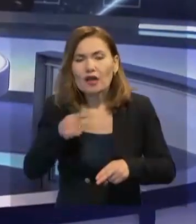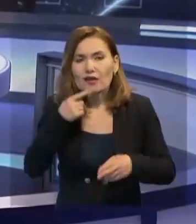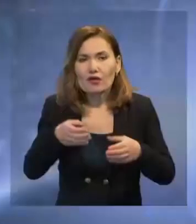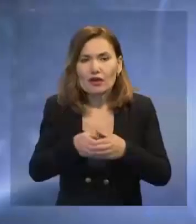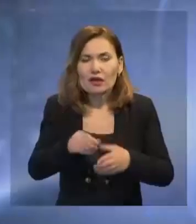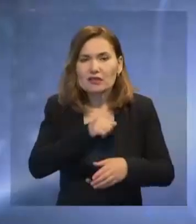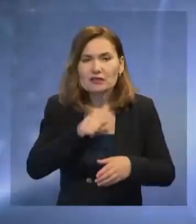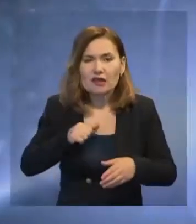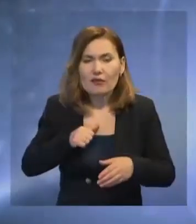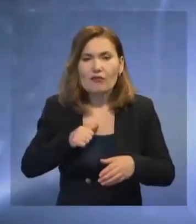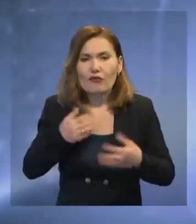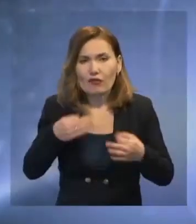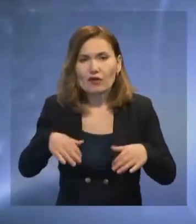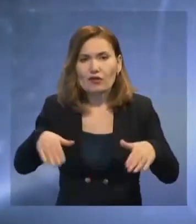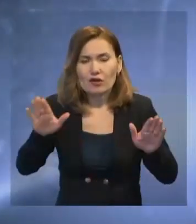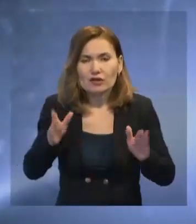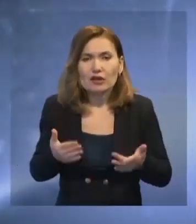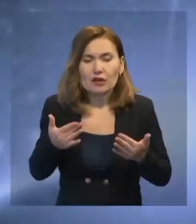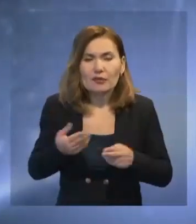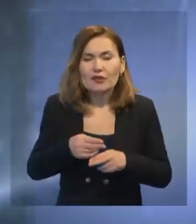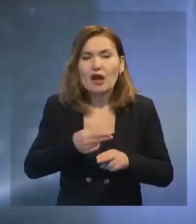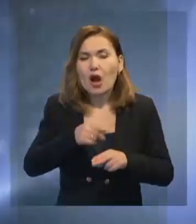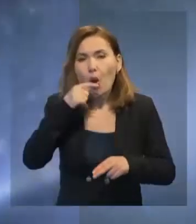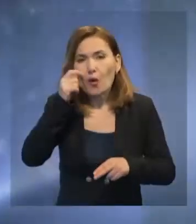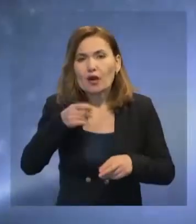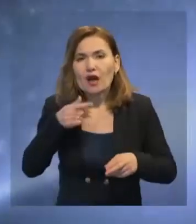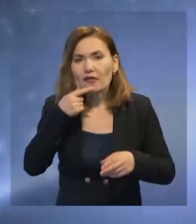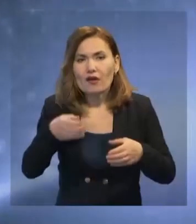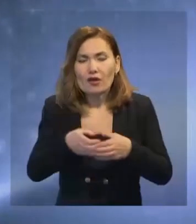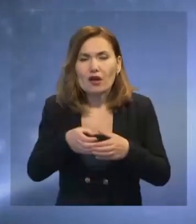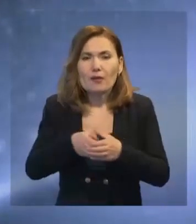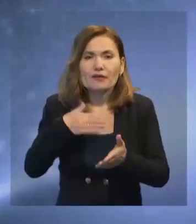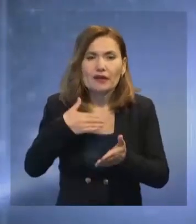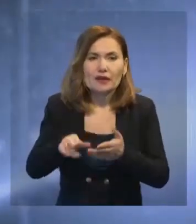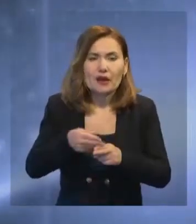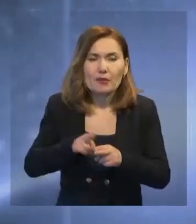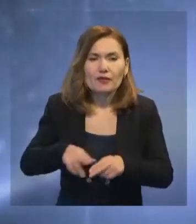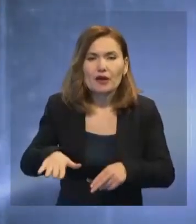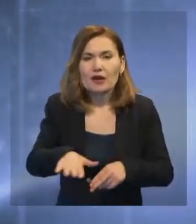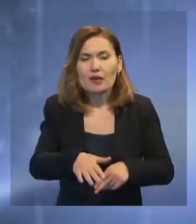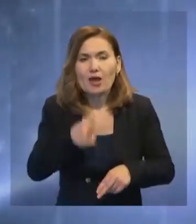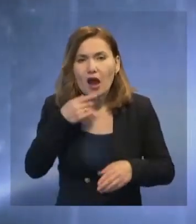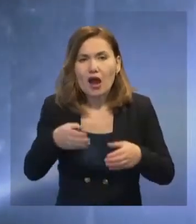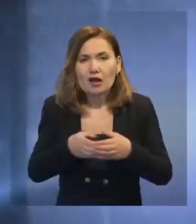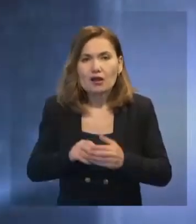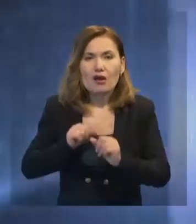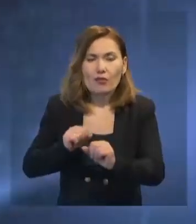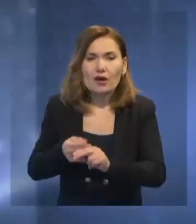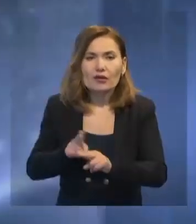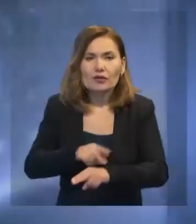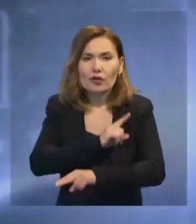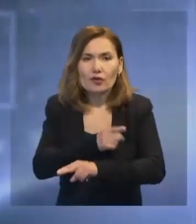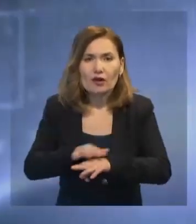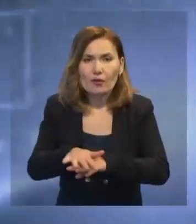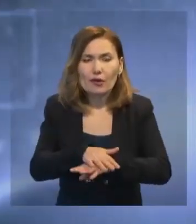Алайда ондағы сарбазар бұл талаптан бас сартқан Украина бейлігі комбинатау мағында әскерелерден бөлік жүздеген тұрғынның